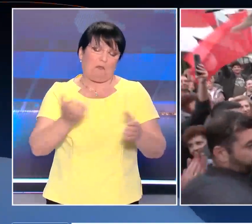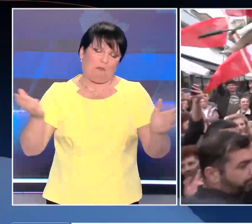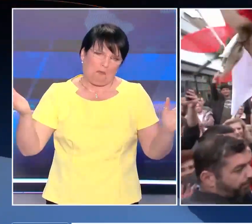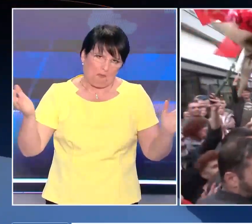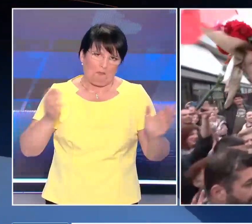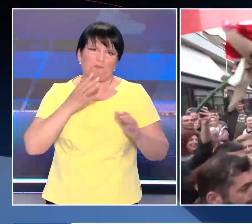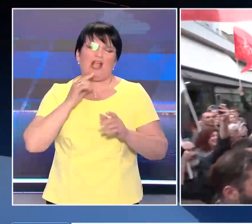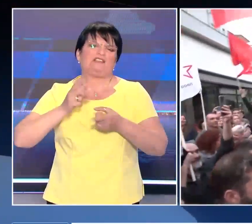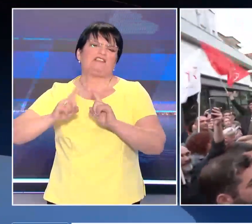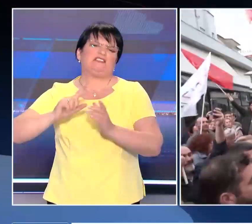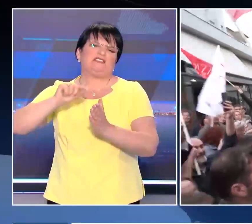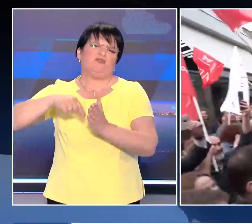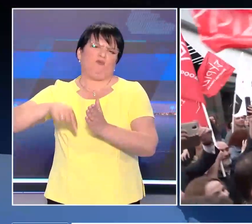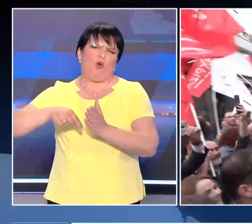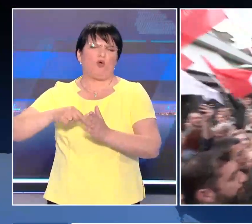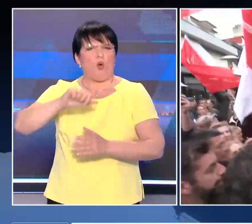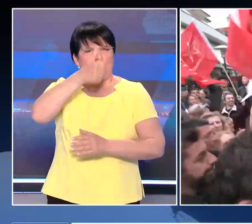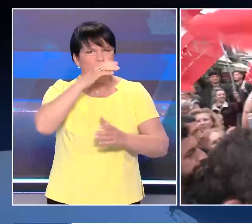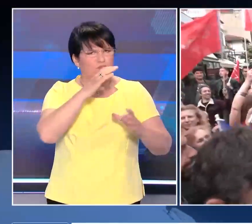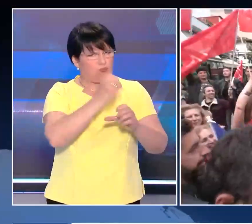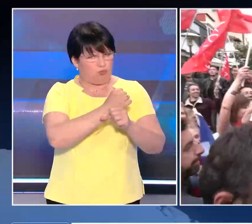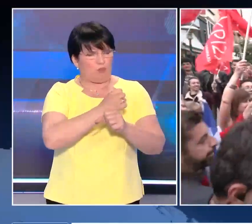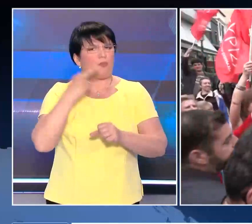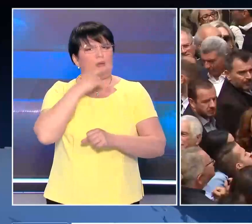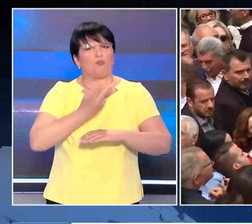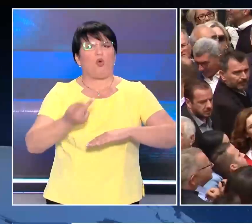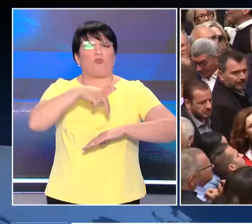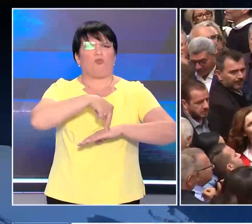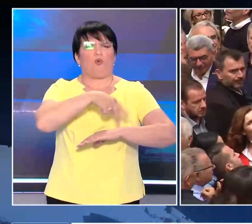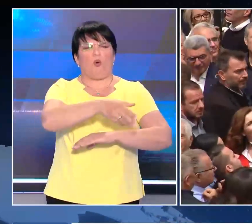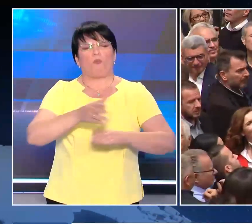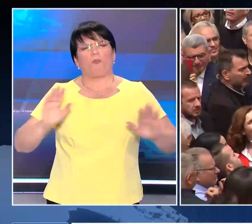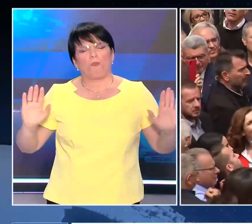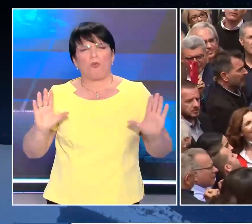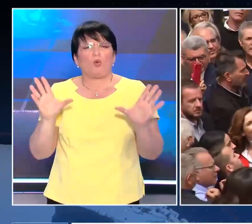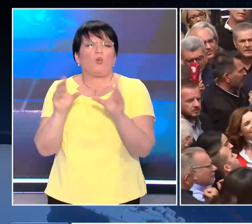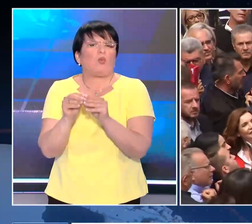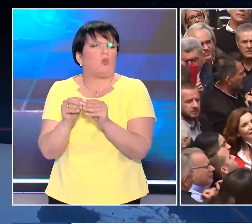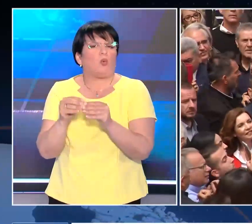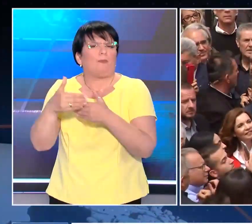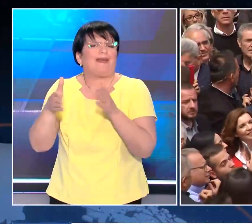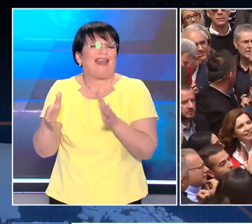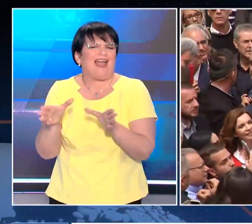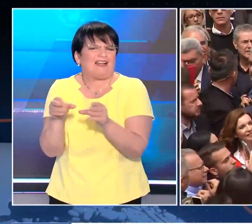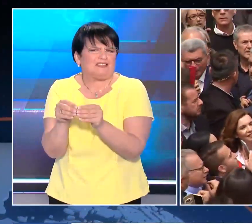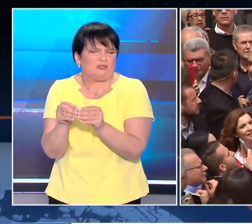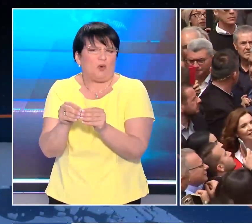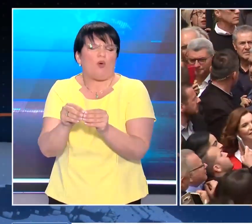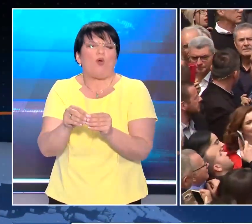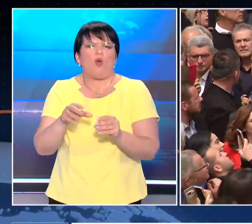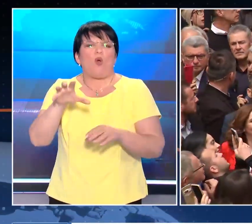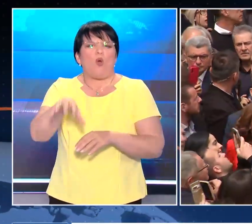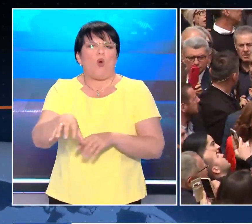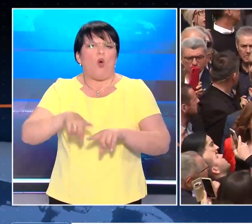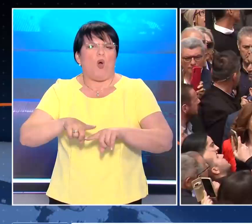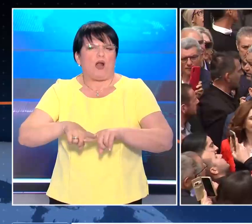προγραμιαίο συμβόλαιο και όποιος είναι πρώτος να συγκυβερνήσουν για να τον κάνουν πρωθυπουργό. Εγώ βάζω ένα πλαίσιο που αλλάζει τη χώρα και